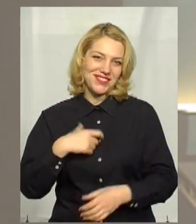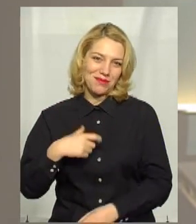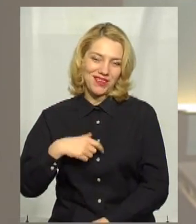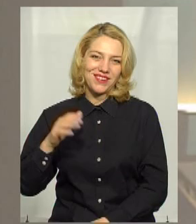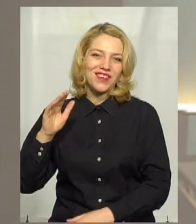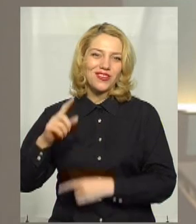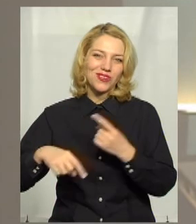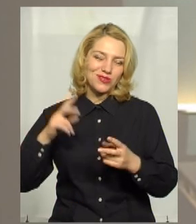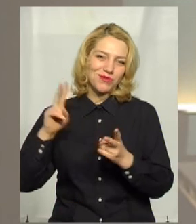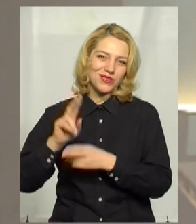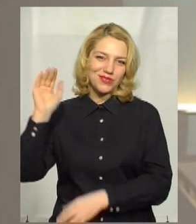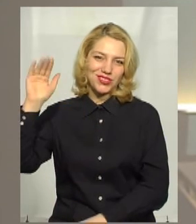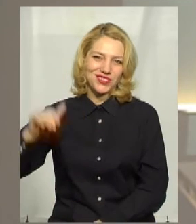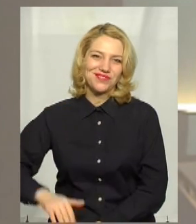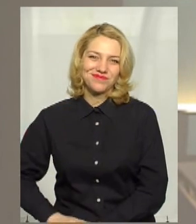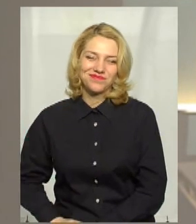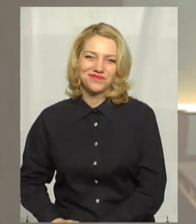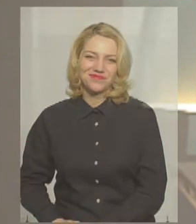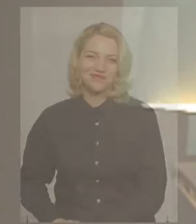До зустрічі у наступній темі дня.